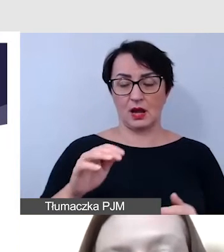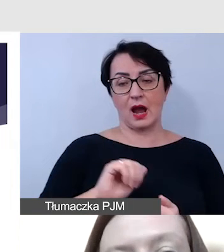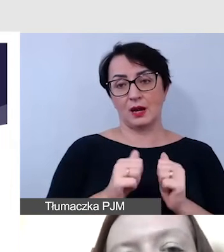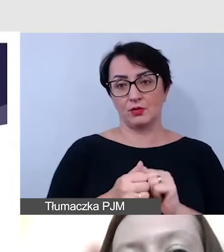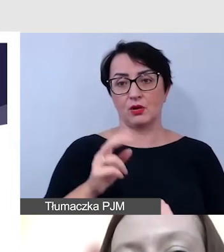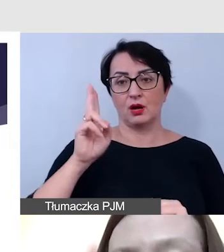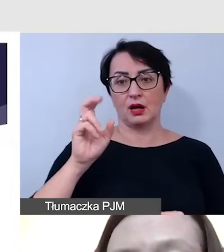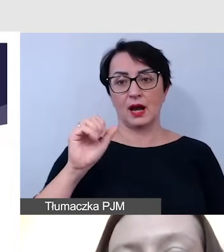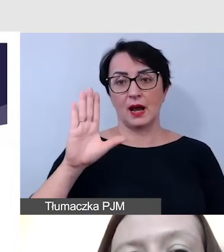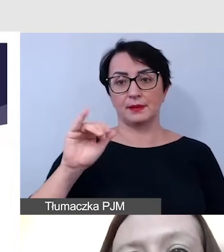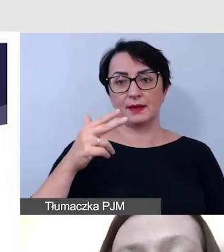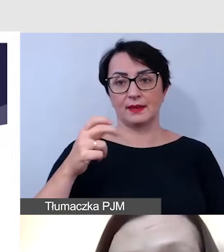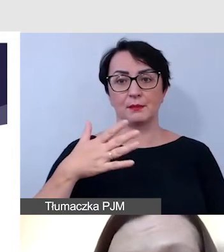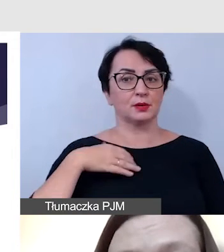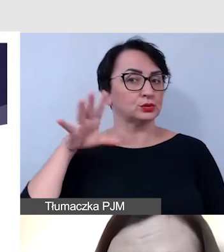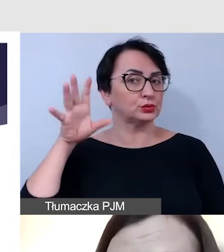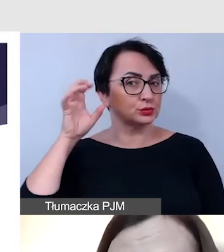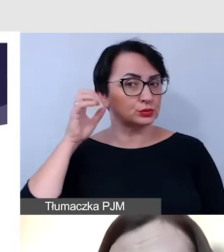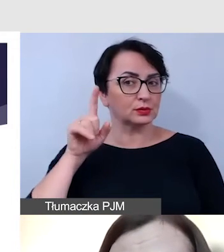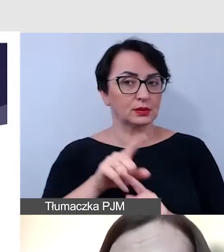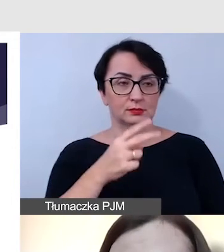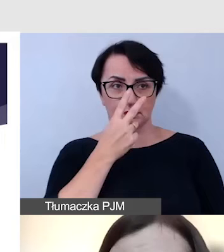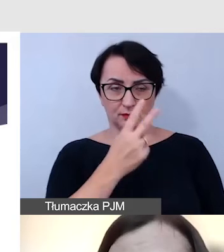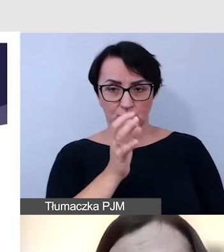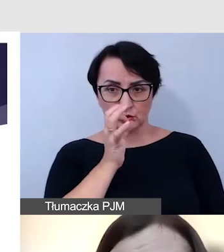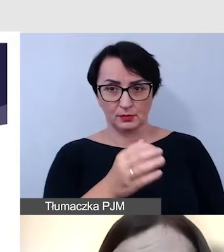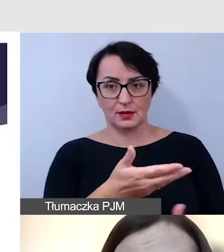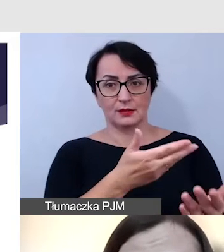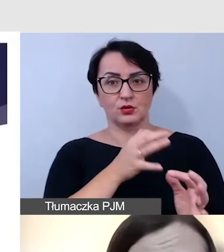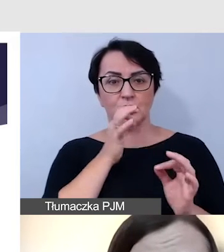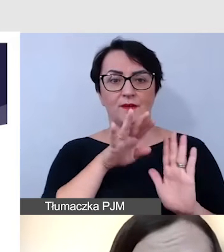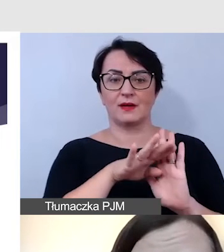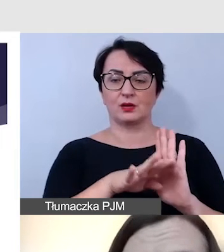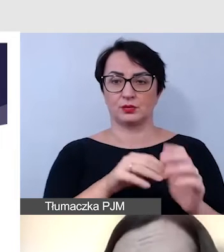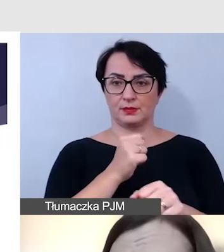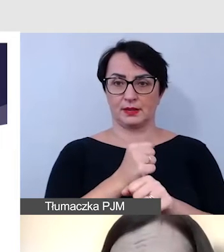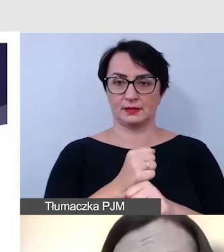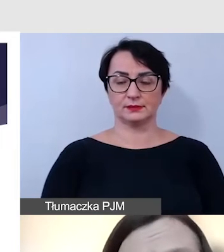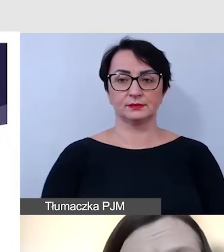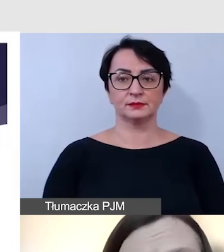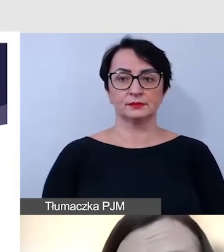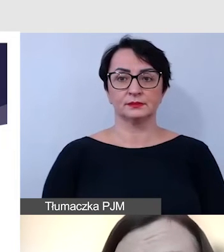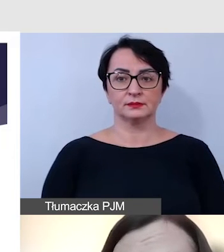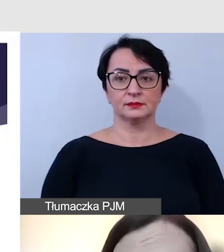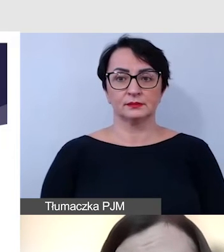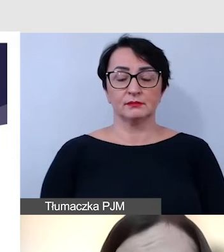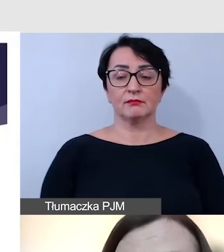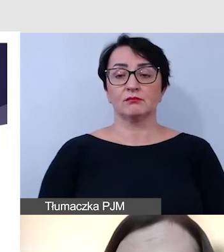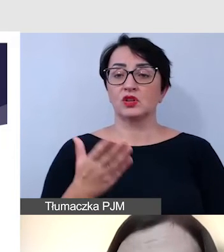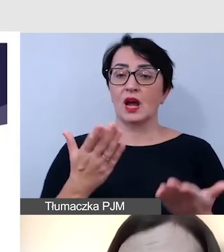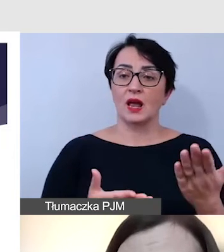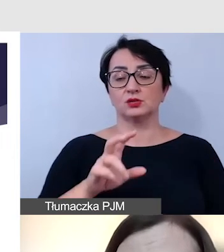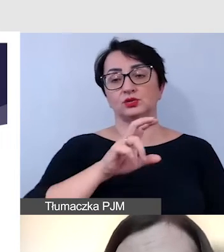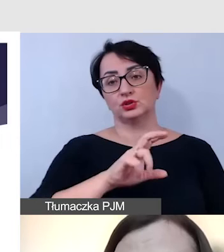odsłuch i podgląd i mieli dobrze zapewnione warunki pracy. W zależności od